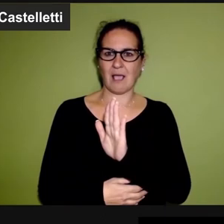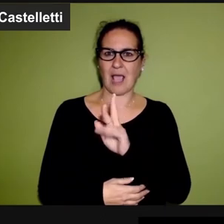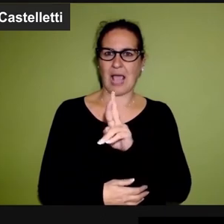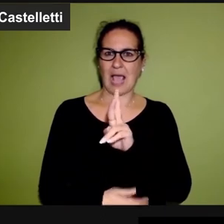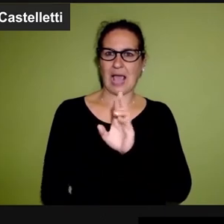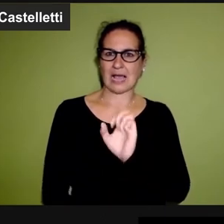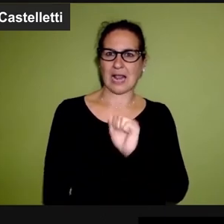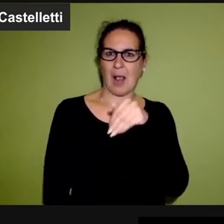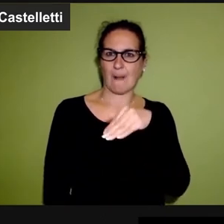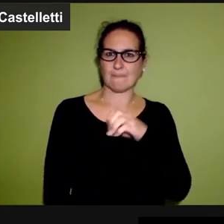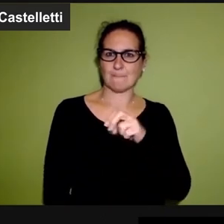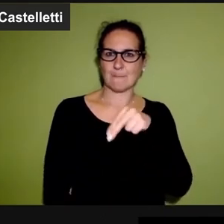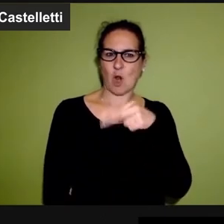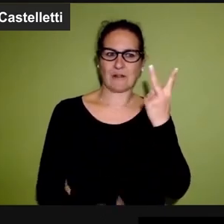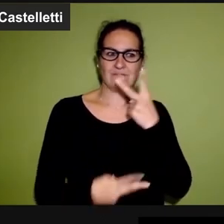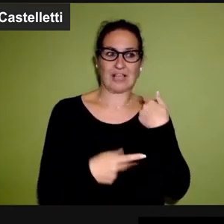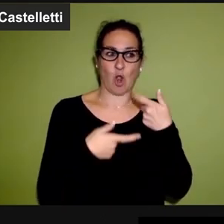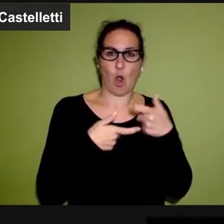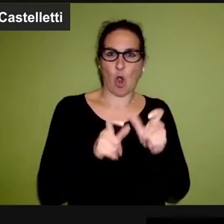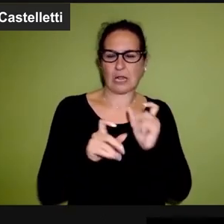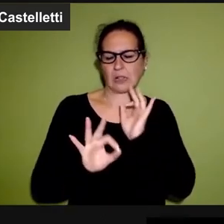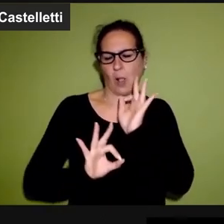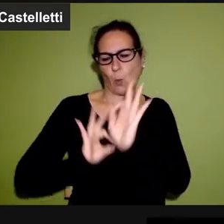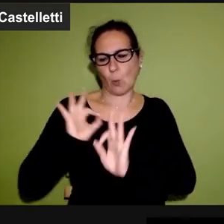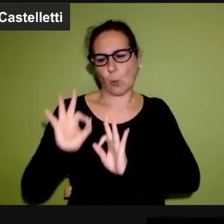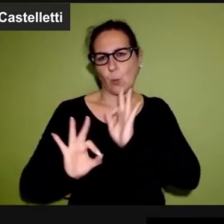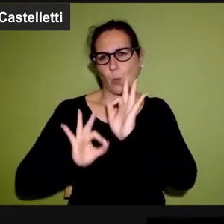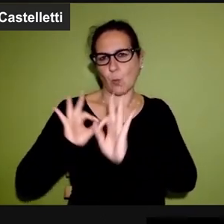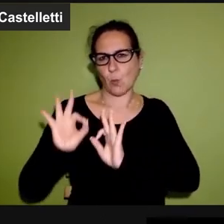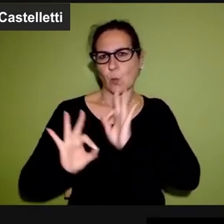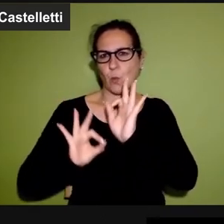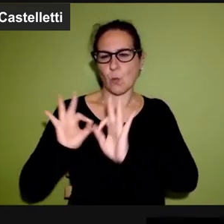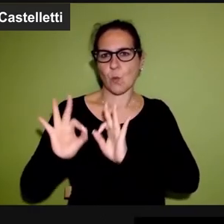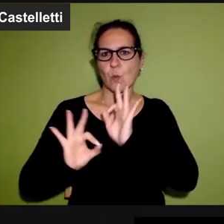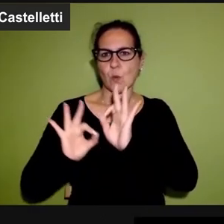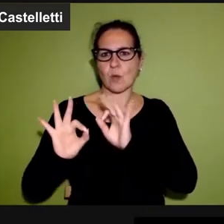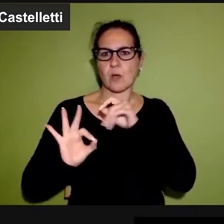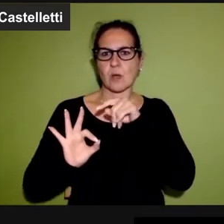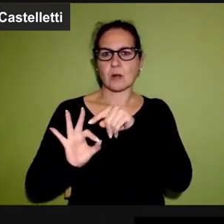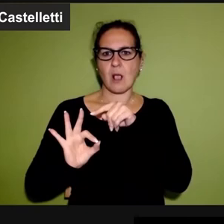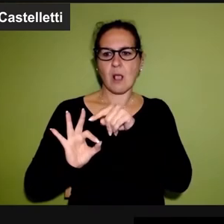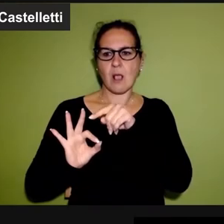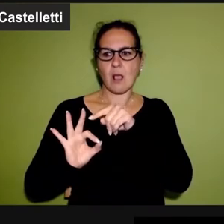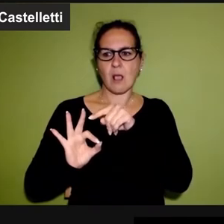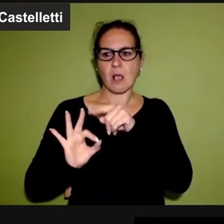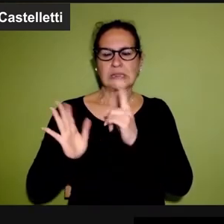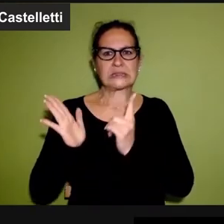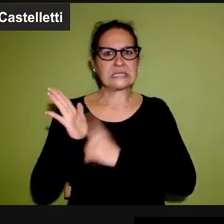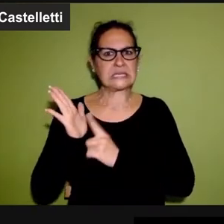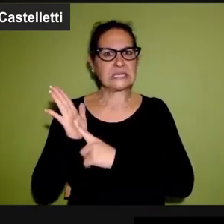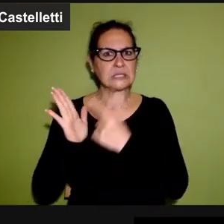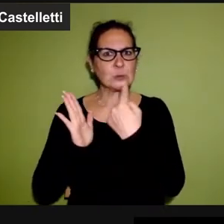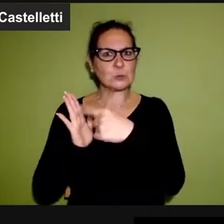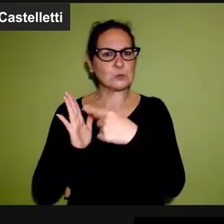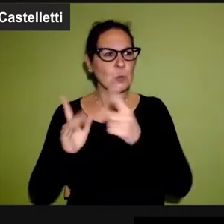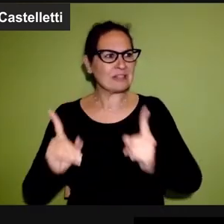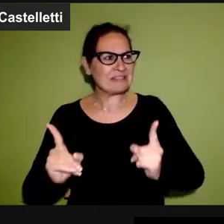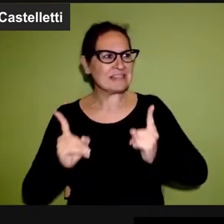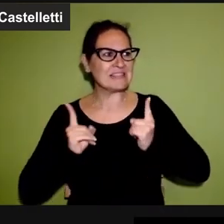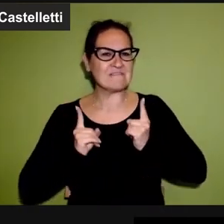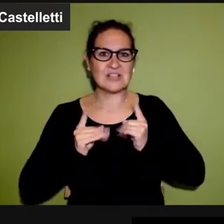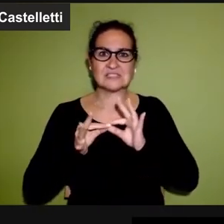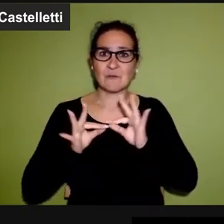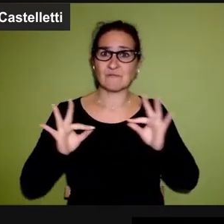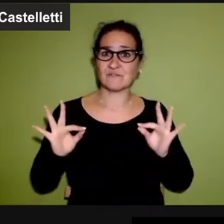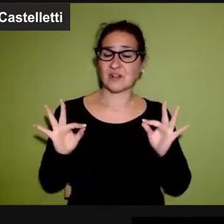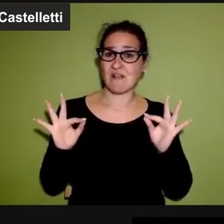titraplegico Ramon, che è colei che materialmente si prendeva cura di lui, nel difendere la posizione di Ramon,